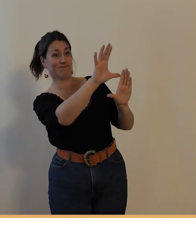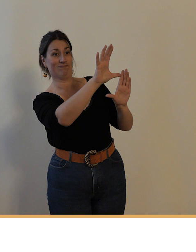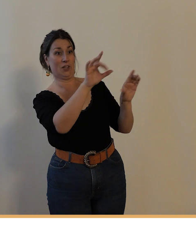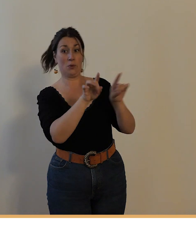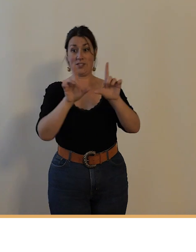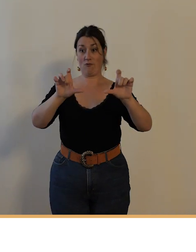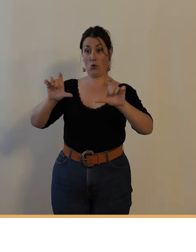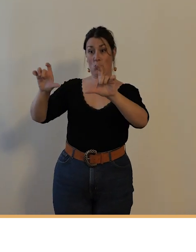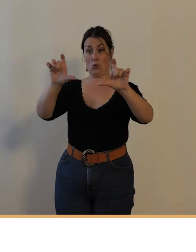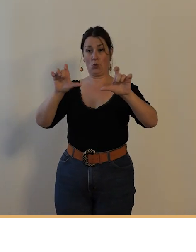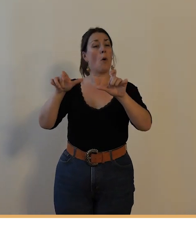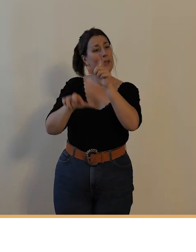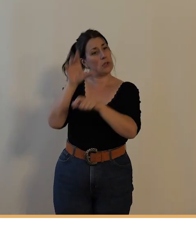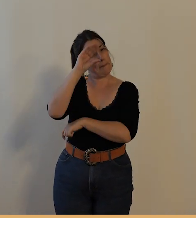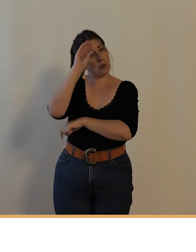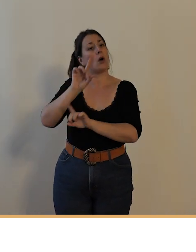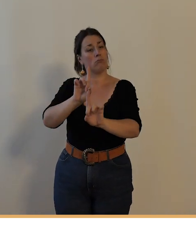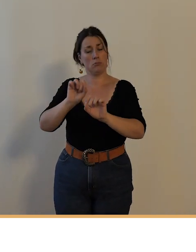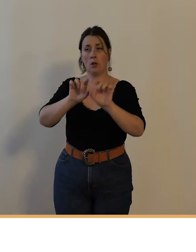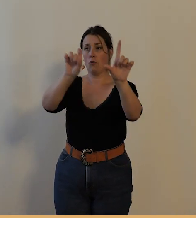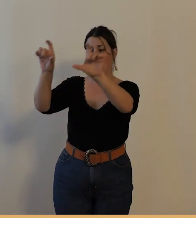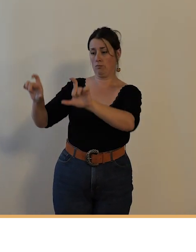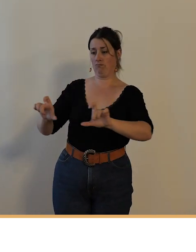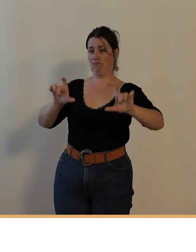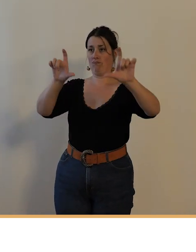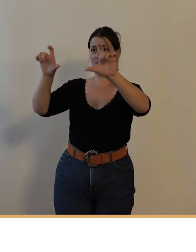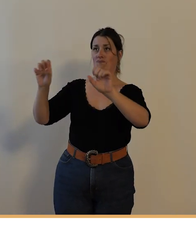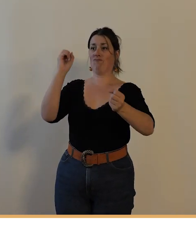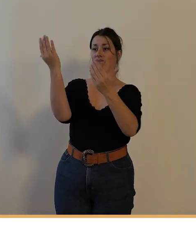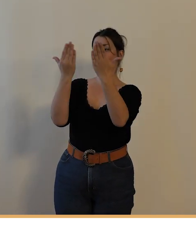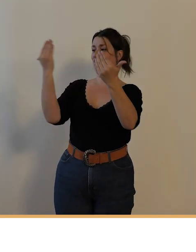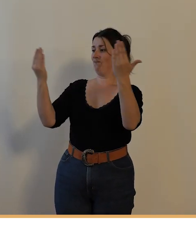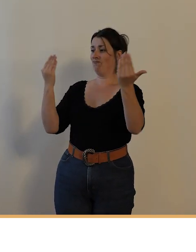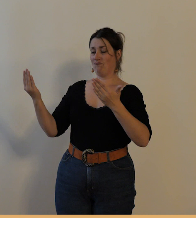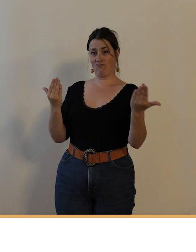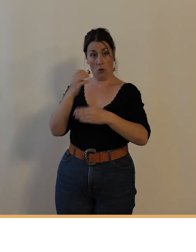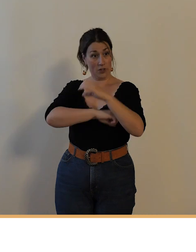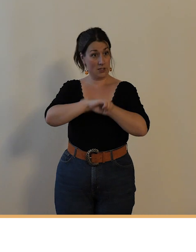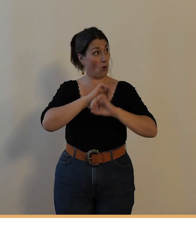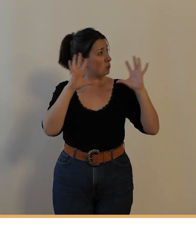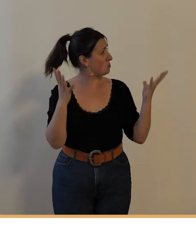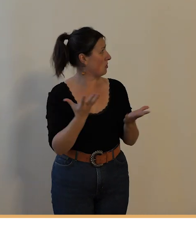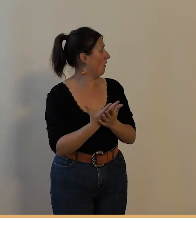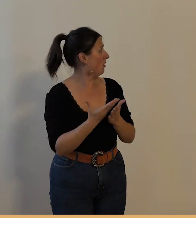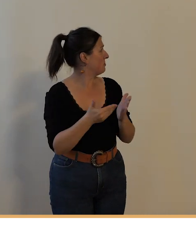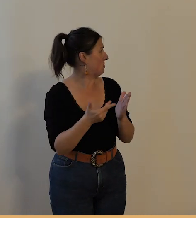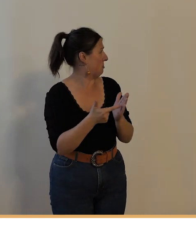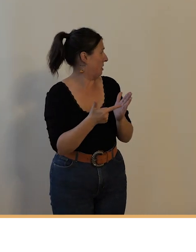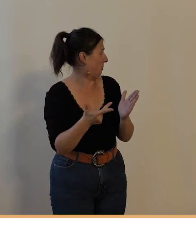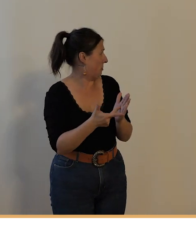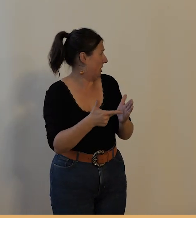photographies amateurs de leurs membres et elle possède comme ça plusieurs milliers de clichés dont l